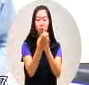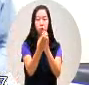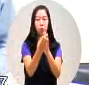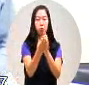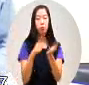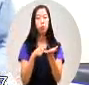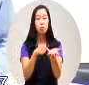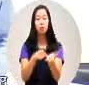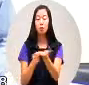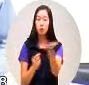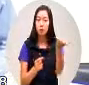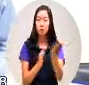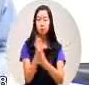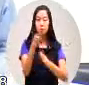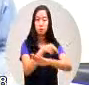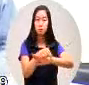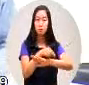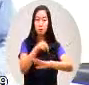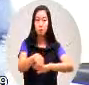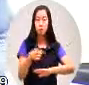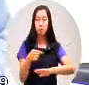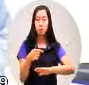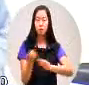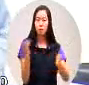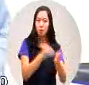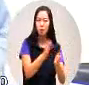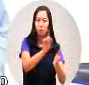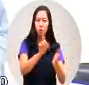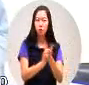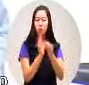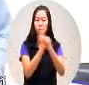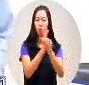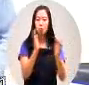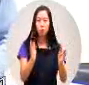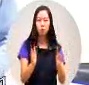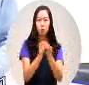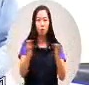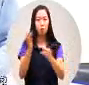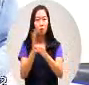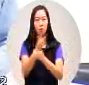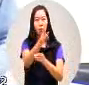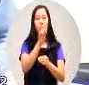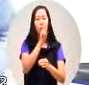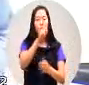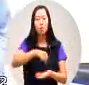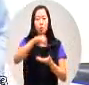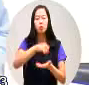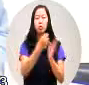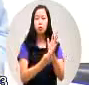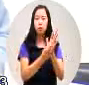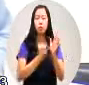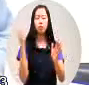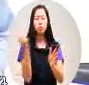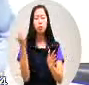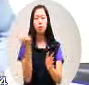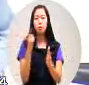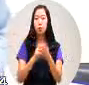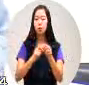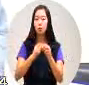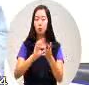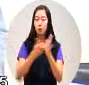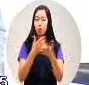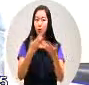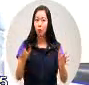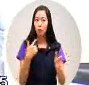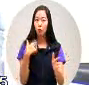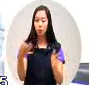他的计划所谓的中期长期都是有理由那么中央政府要